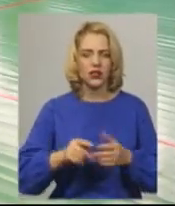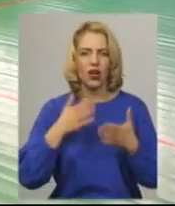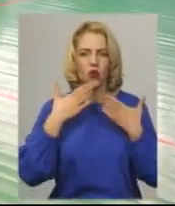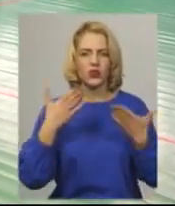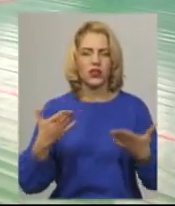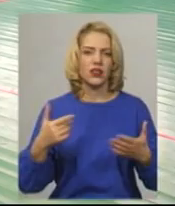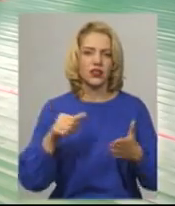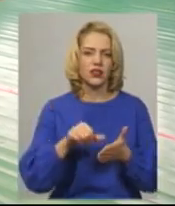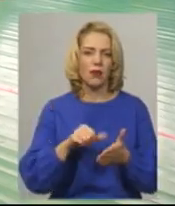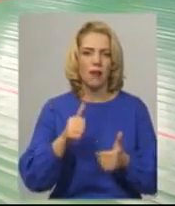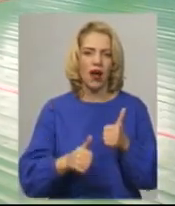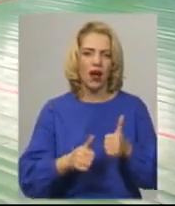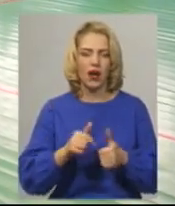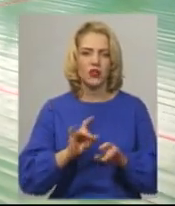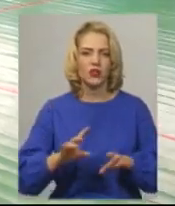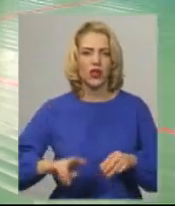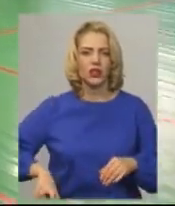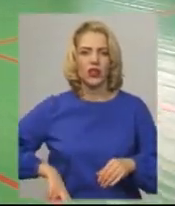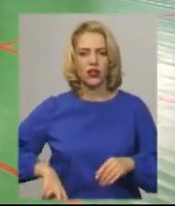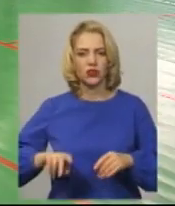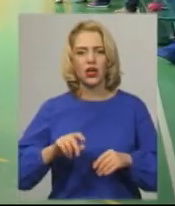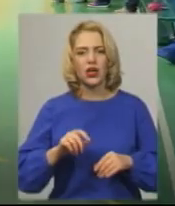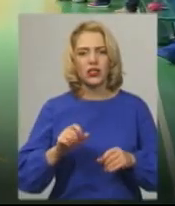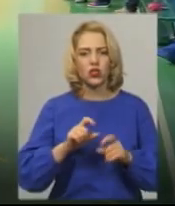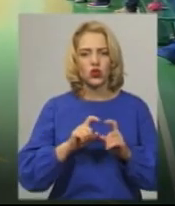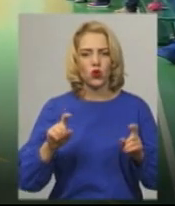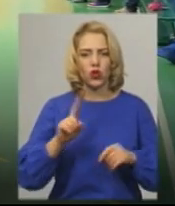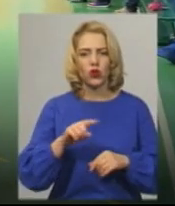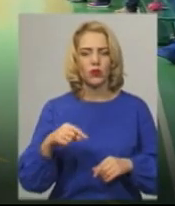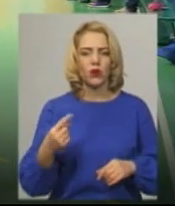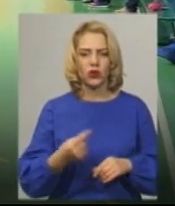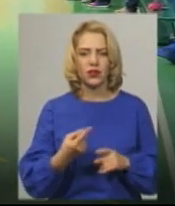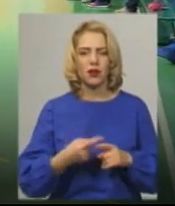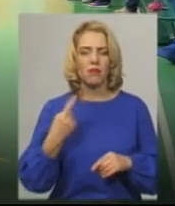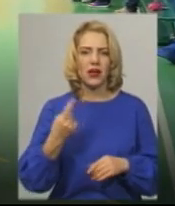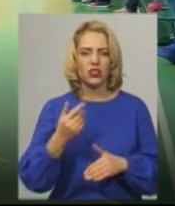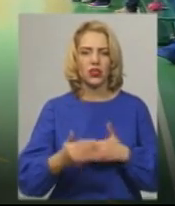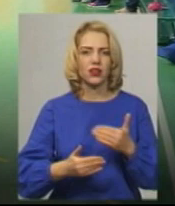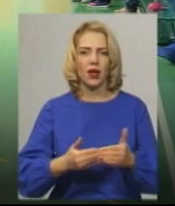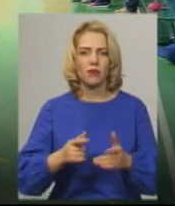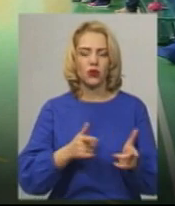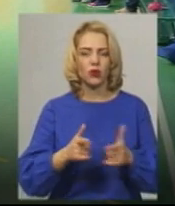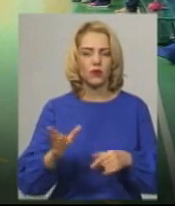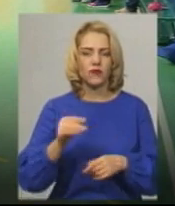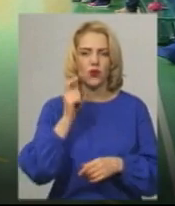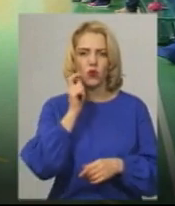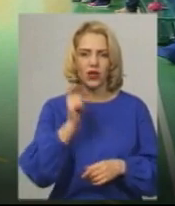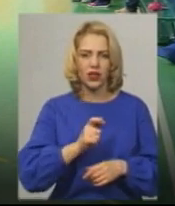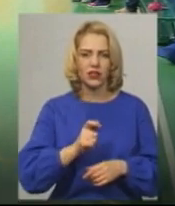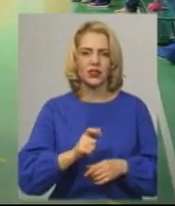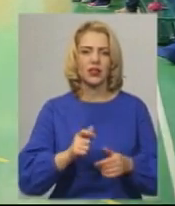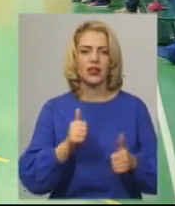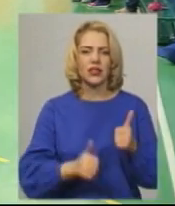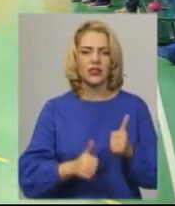каже директор Дитячо-юнацькій спортивній школи номер один Василь Янків. Як етап підготовки до всеукраїнських змагань, вже заплановані,